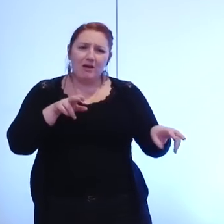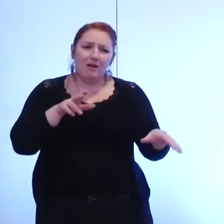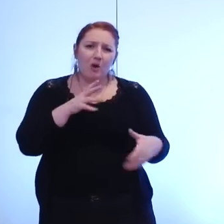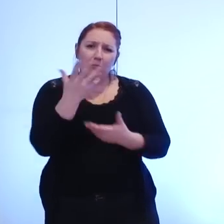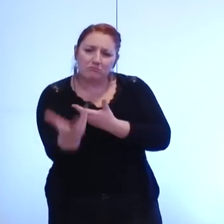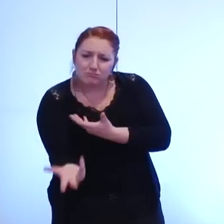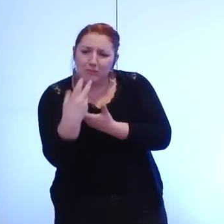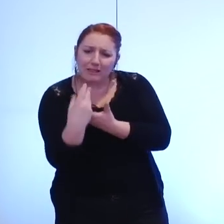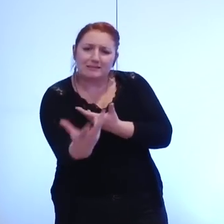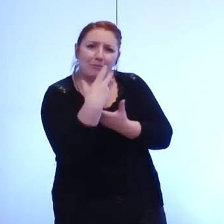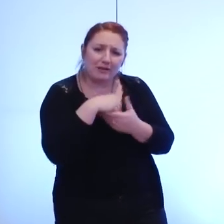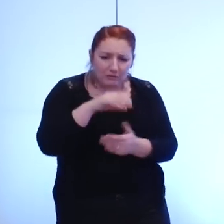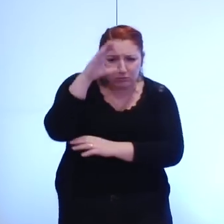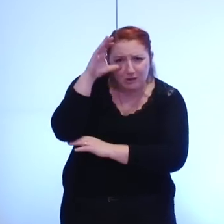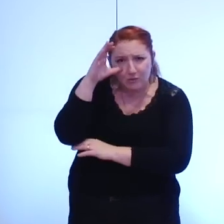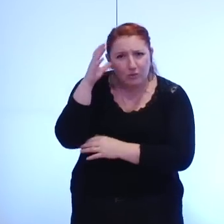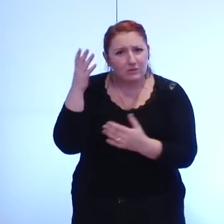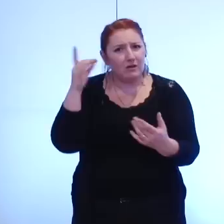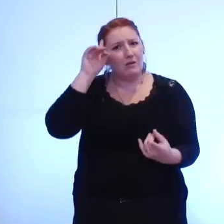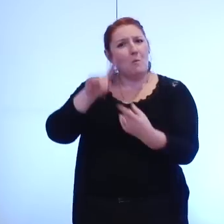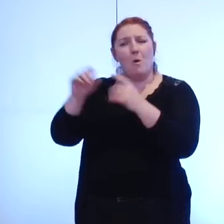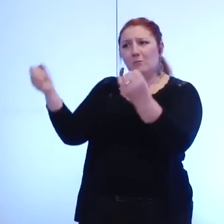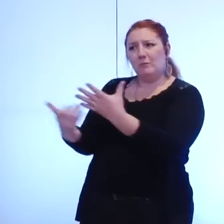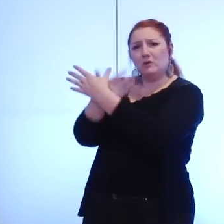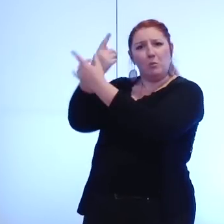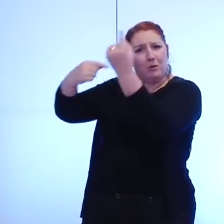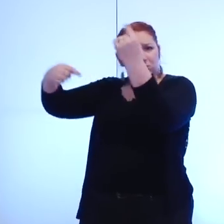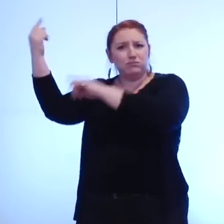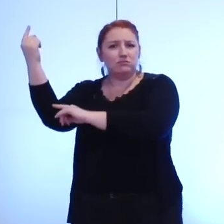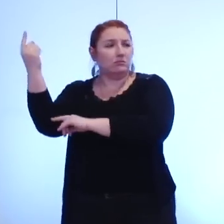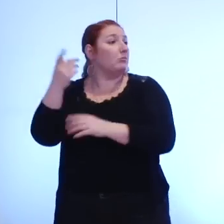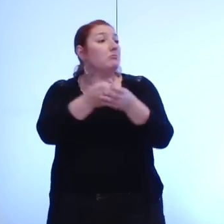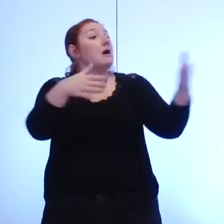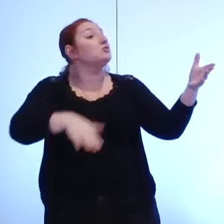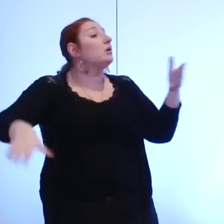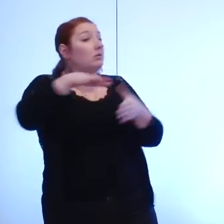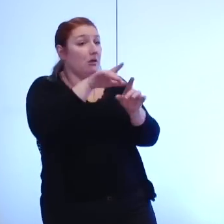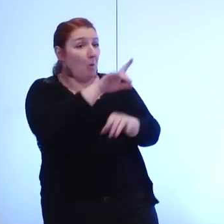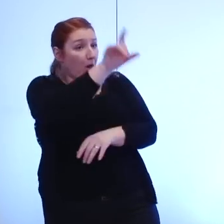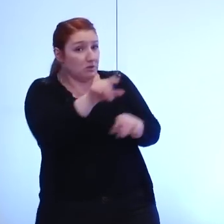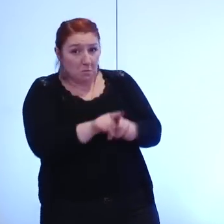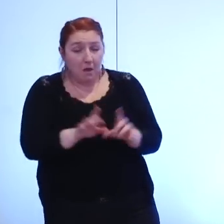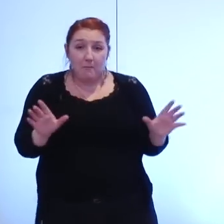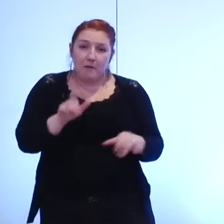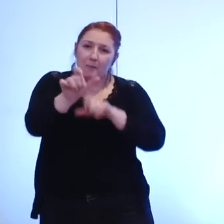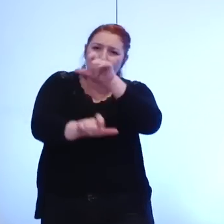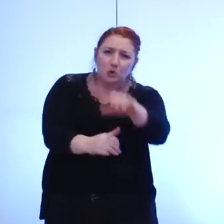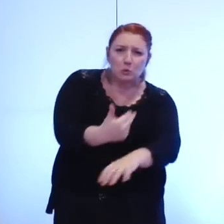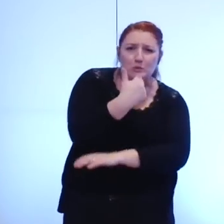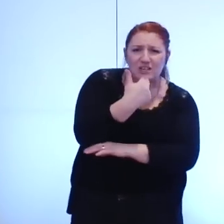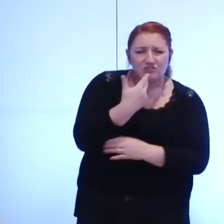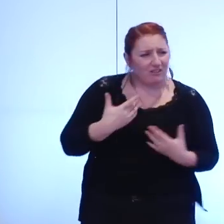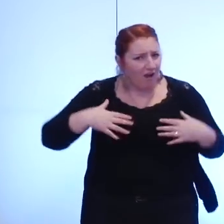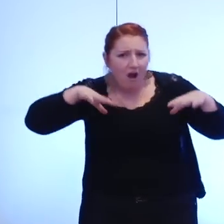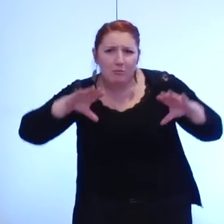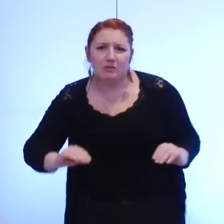passage en métropole je pose la même question à toute la majorité comment les usagers les habitants les associations